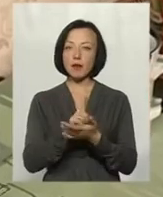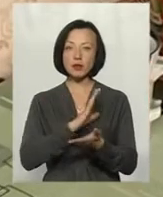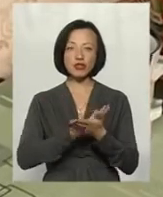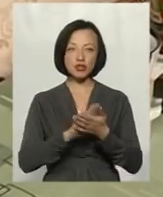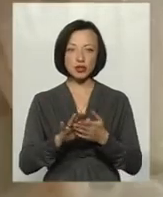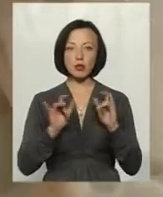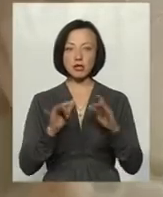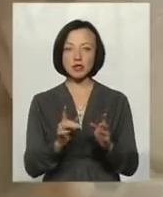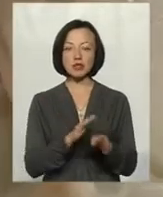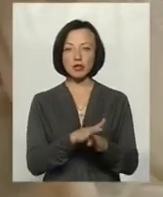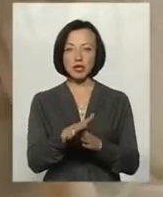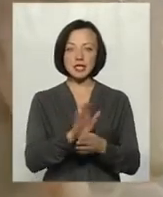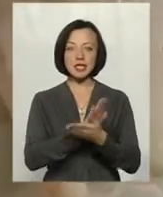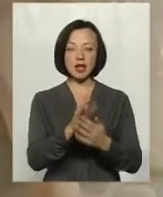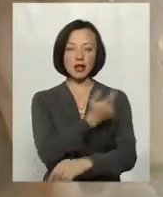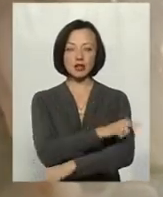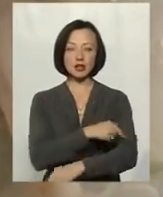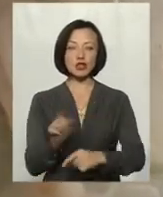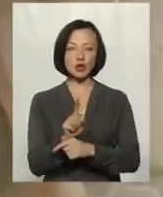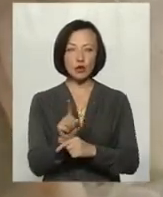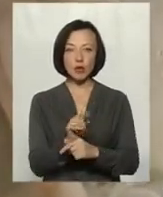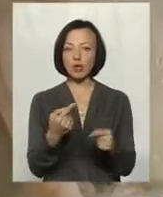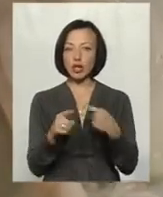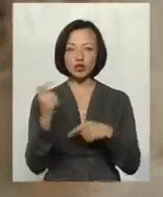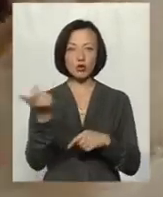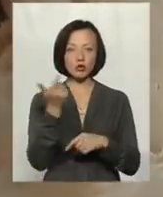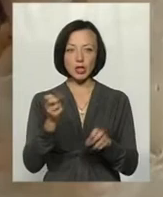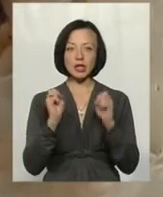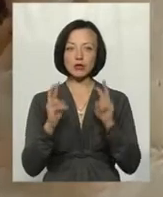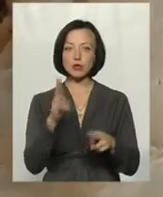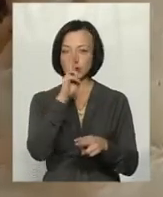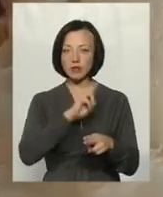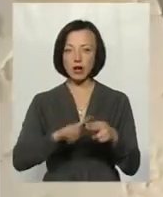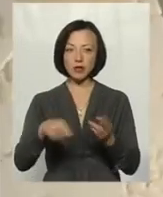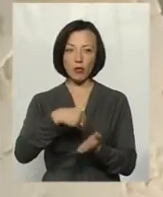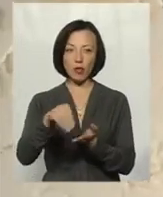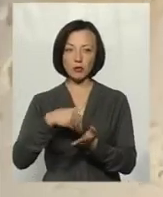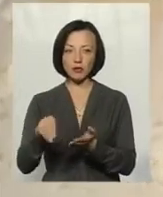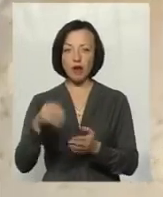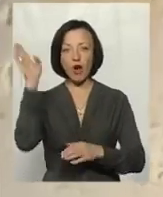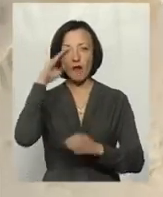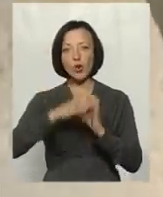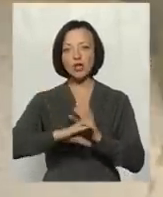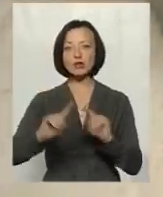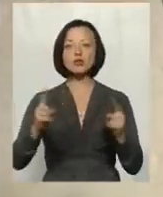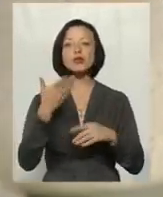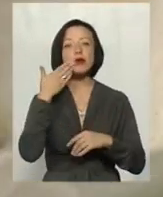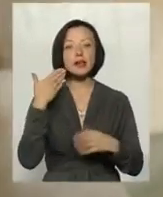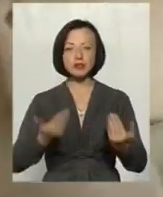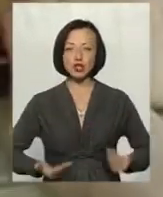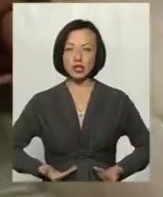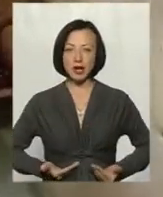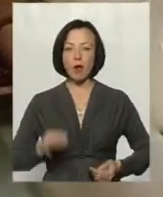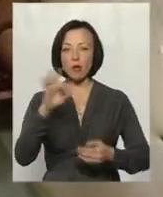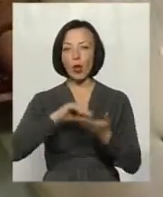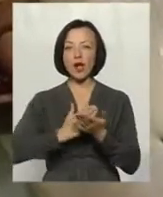процес із дотриманням санітарно-гігієнічних норм, інакше господарі ризикують втратити покупців. Водогін дуже полегшив би їм життя, і